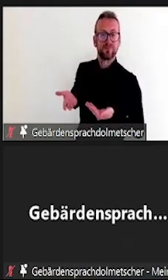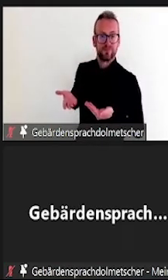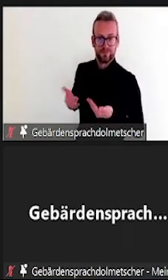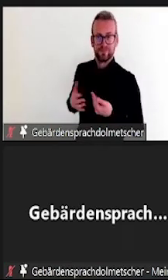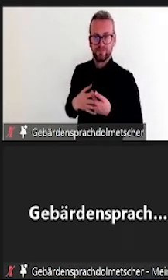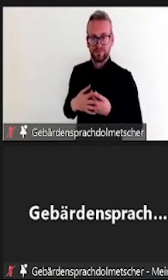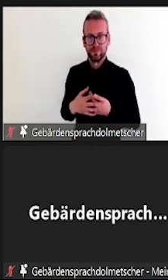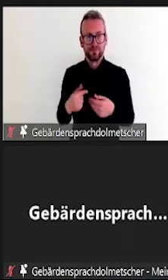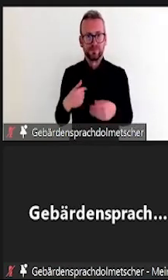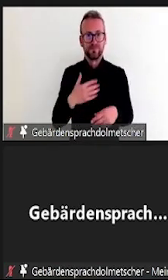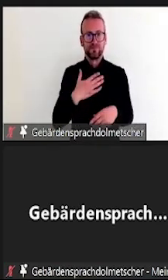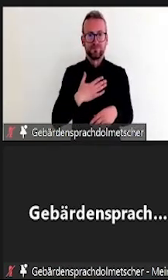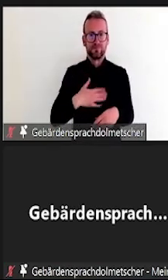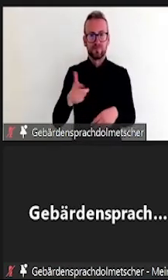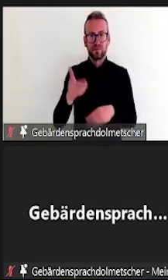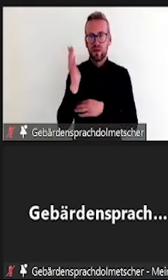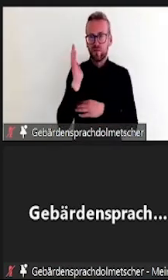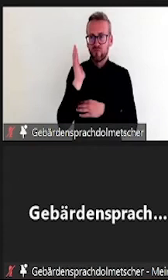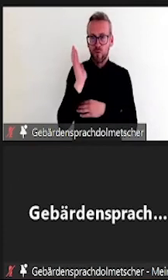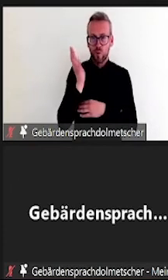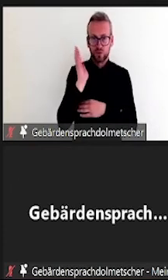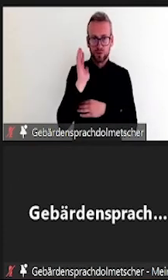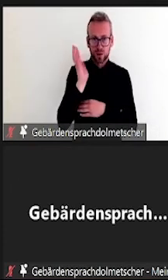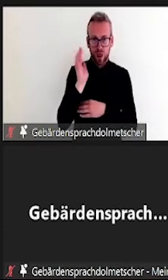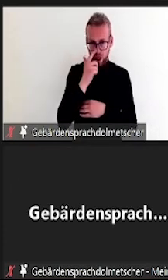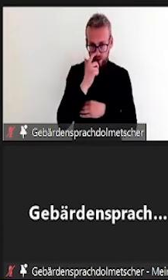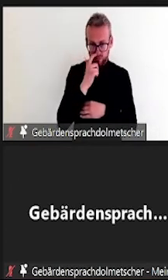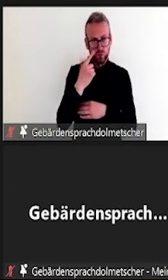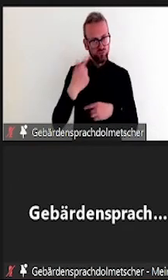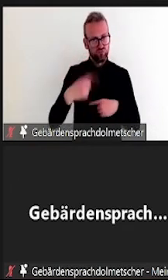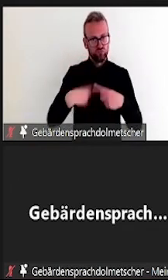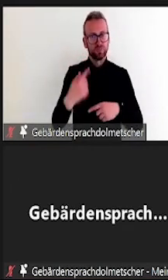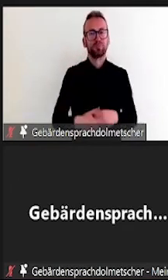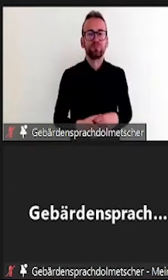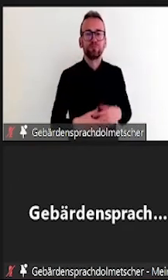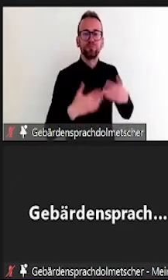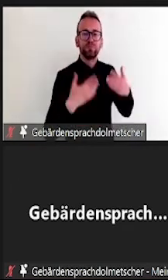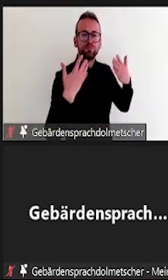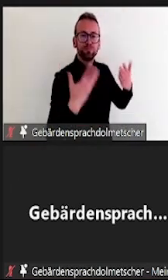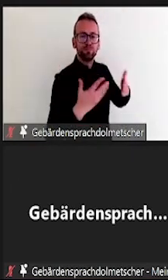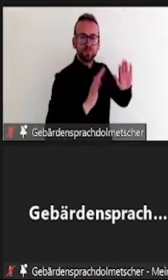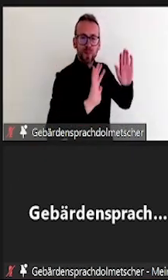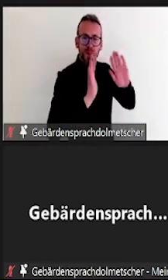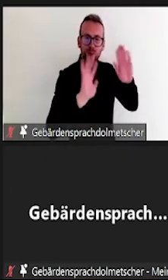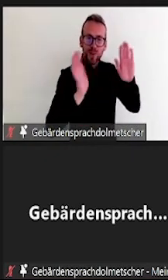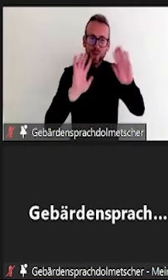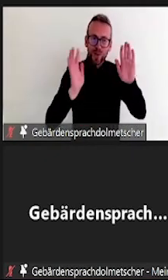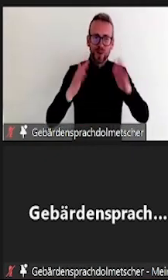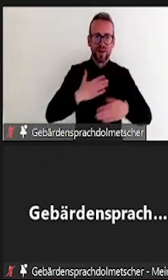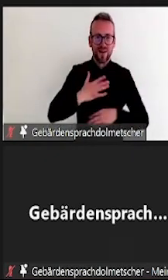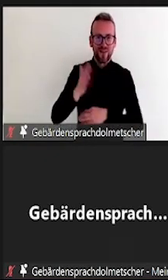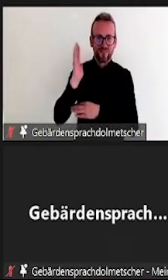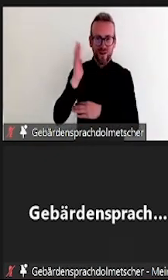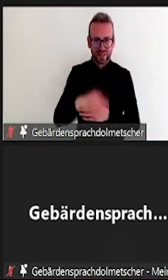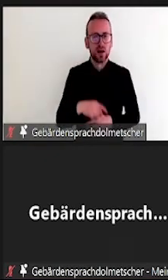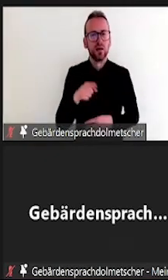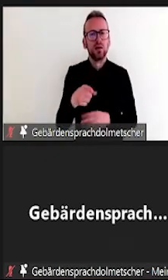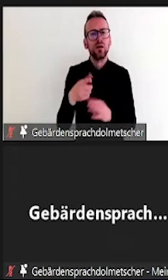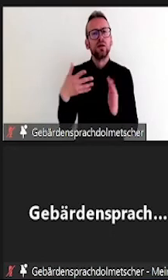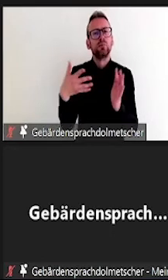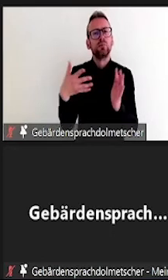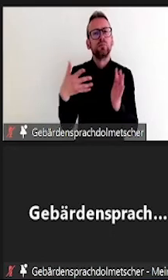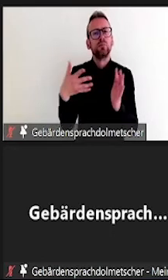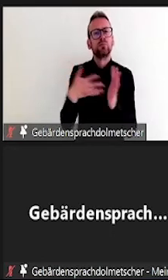-Snackbar. Der Großteil der Thematik ist sowohl für Präsenz als auch für digitale Prüfung relevant. Daher möchten wir hier beides gemeinsam